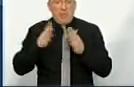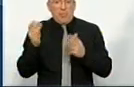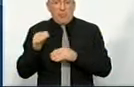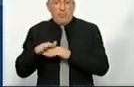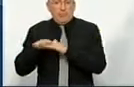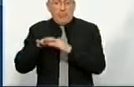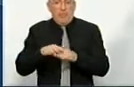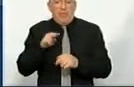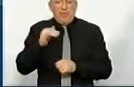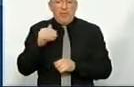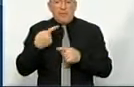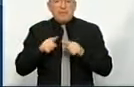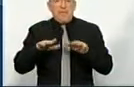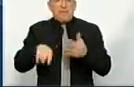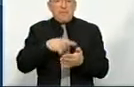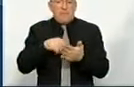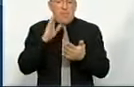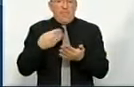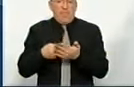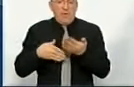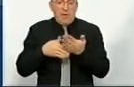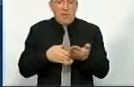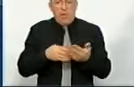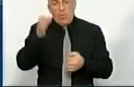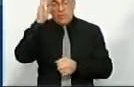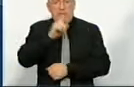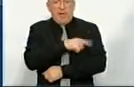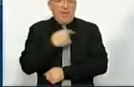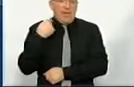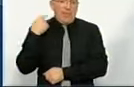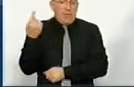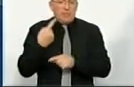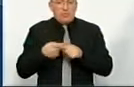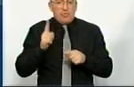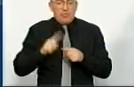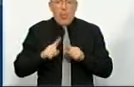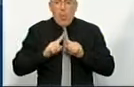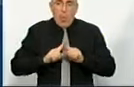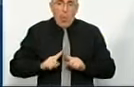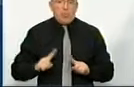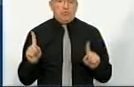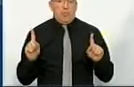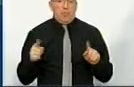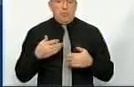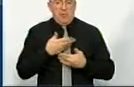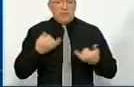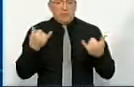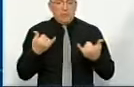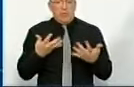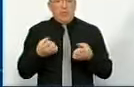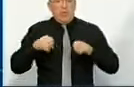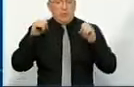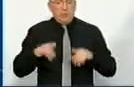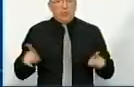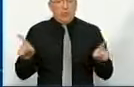надходжень буде ПДФО ці міста, і це буде фінансуватися освіта і медицина. От Кировоградщина в цьому плані особлива, і ми сьогодні навіть прийняли